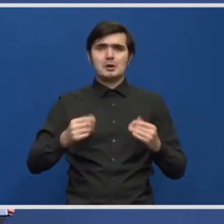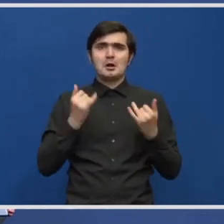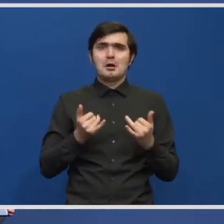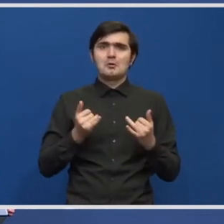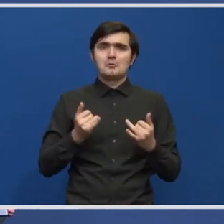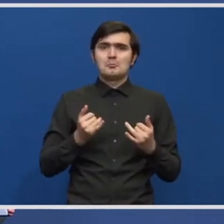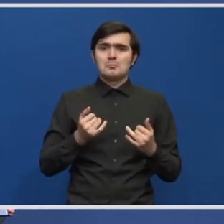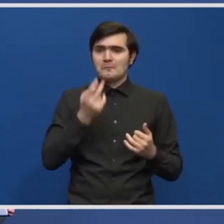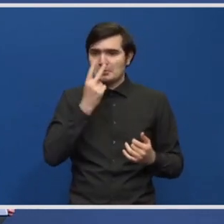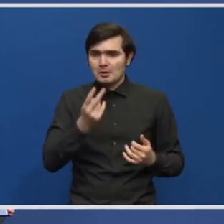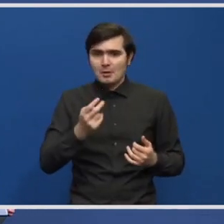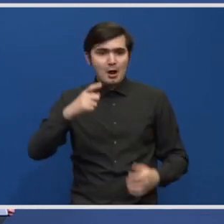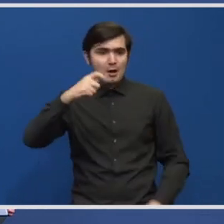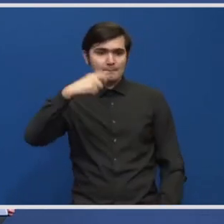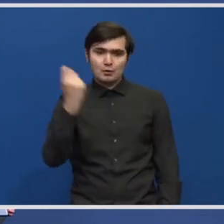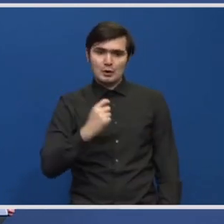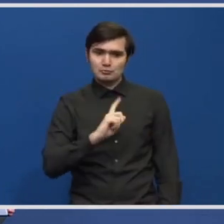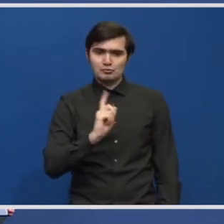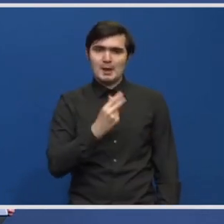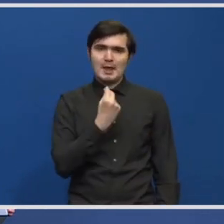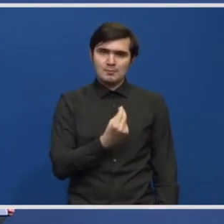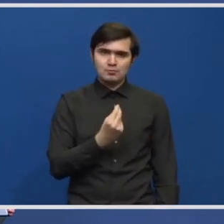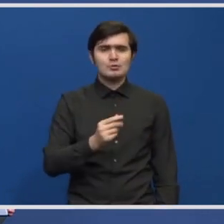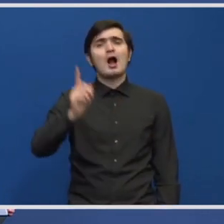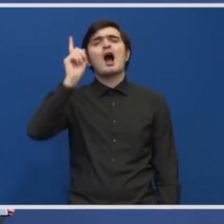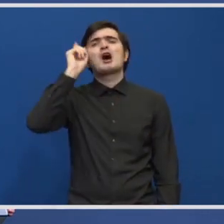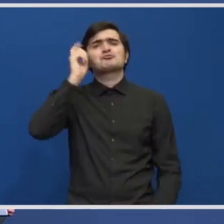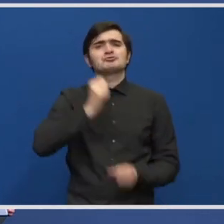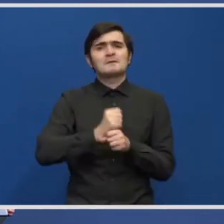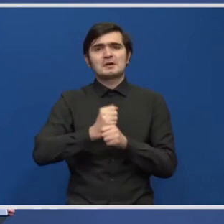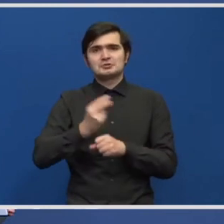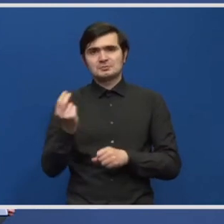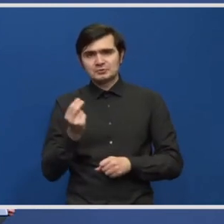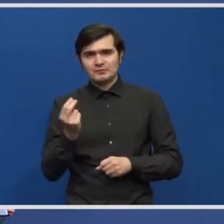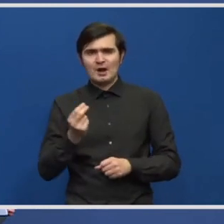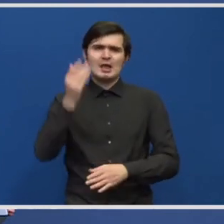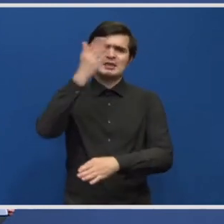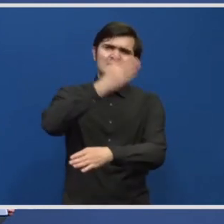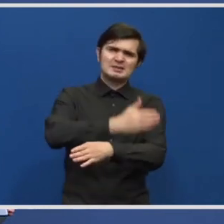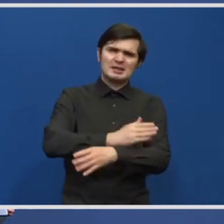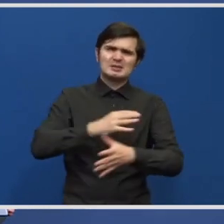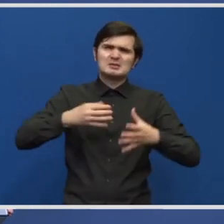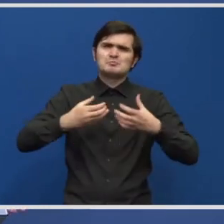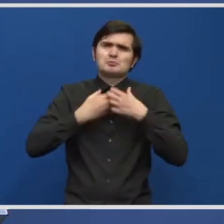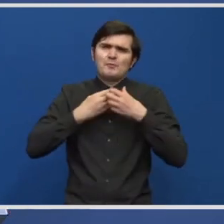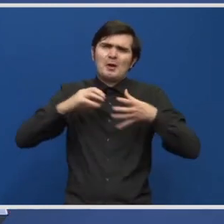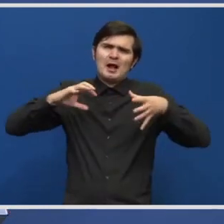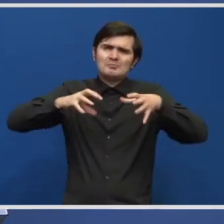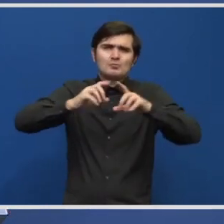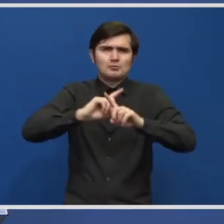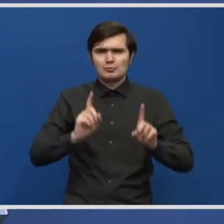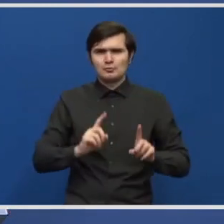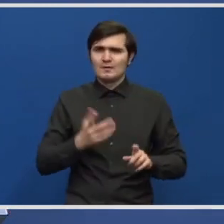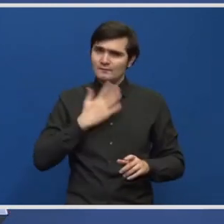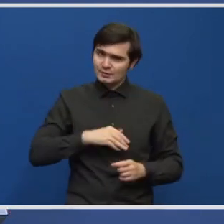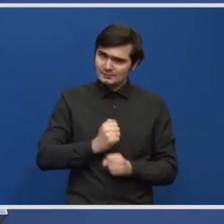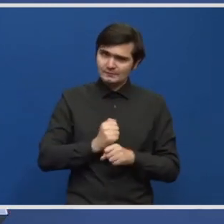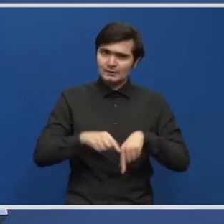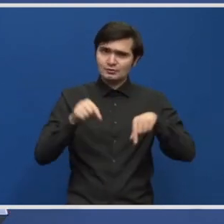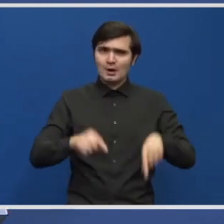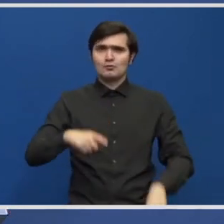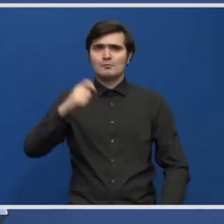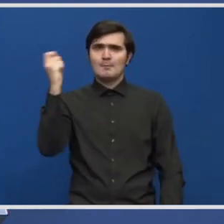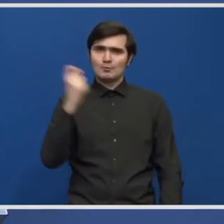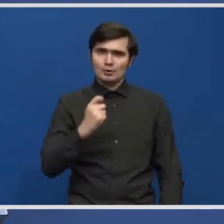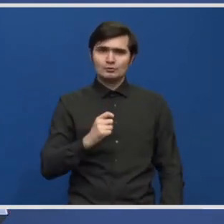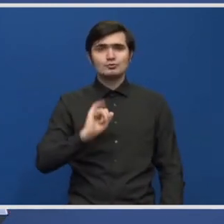constatăm la un anumit moment că proiectul nu mai e suficient și de abia de atunci ne apucăm să facem ceva, știți, intersecții sufocate și așa mai departe. Deci să facem proiectul de acum, ca cei care